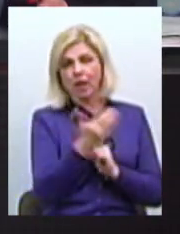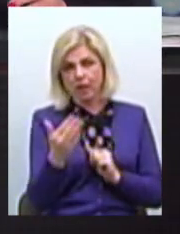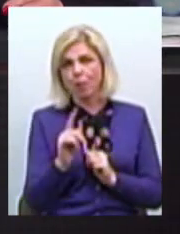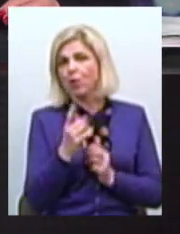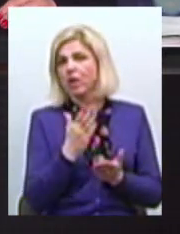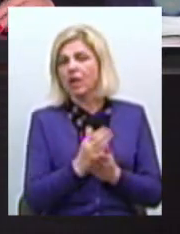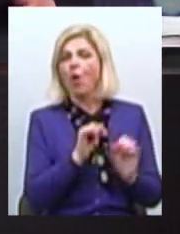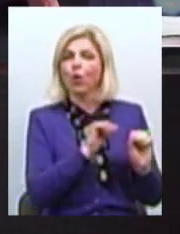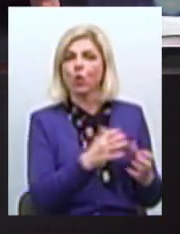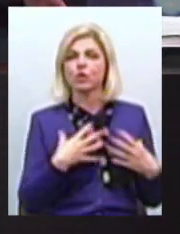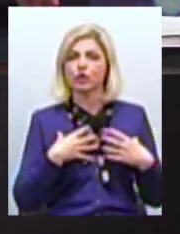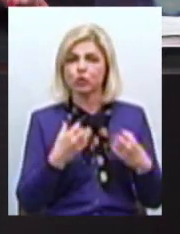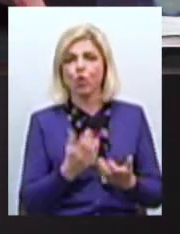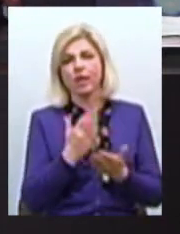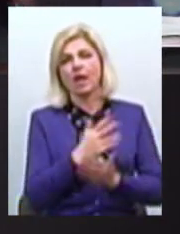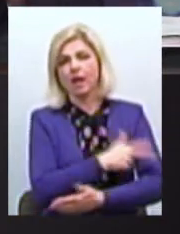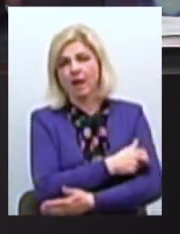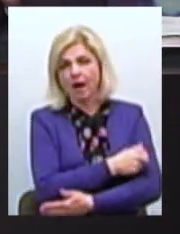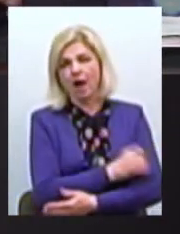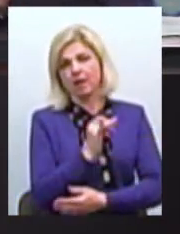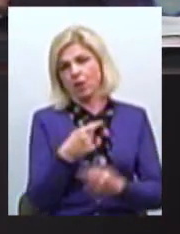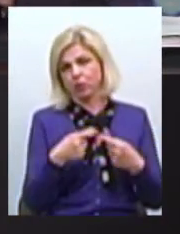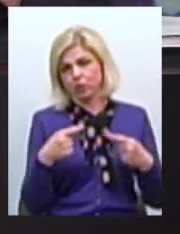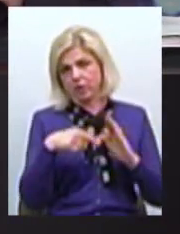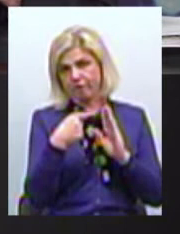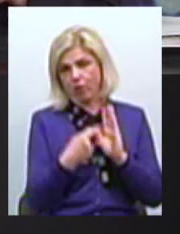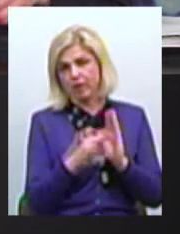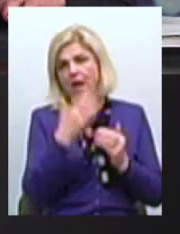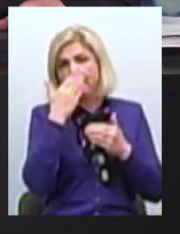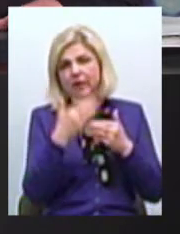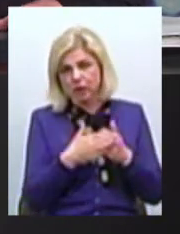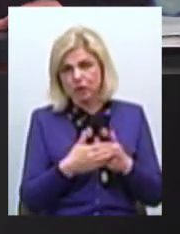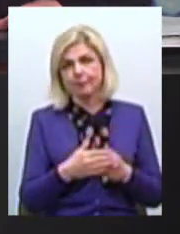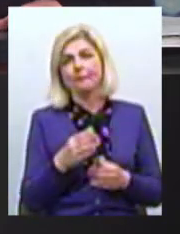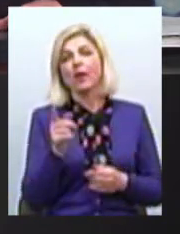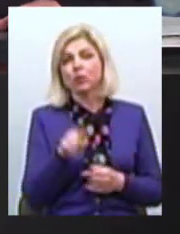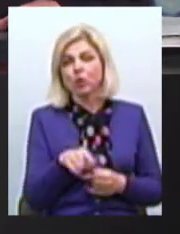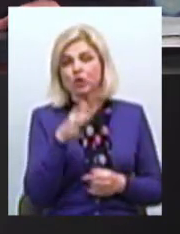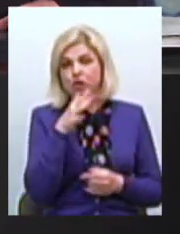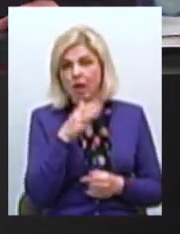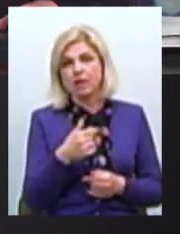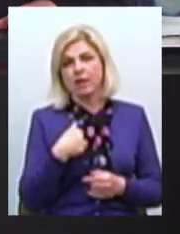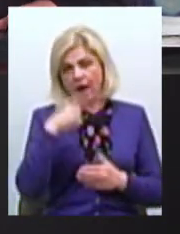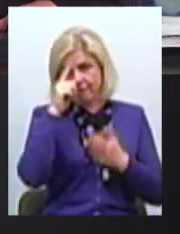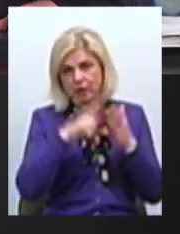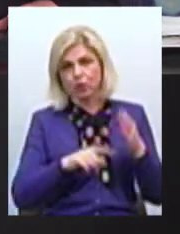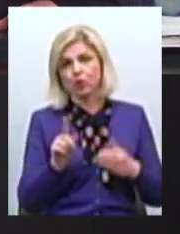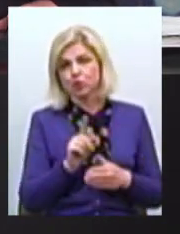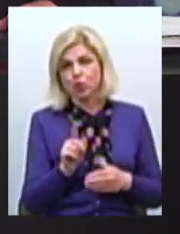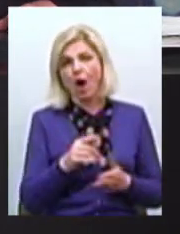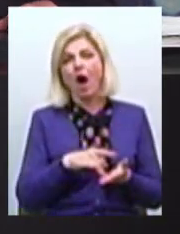лікарні, є все інше, що їм ближче, скажімо так В той же час, я вірю в те, що